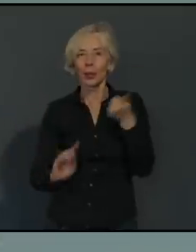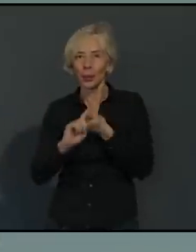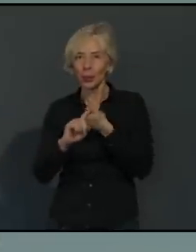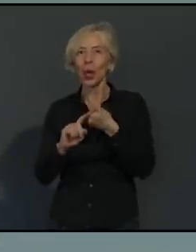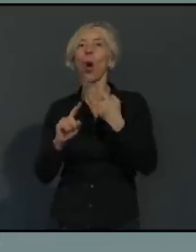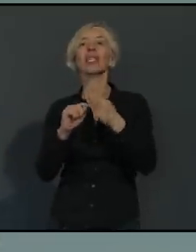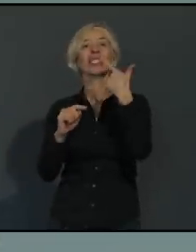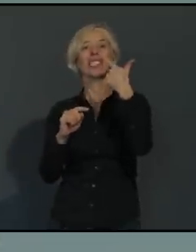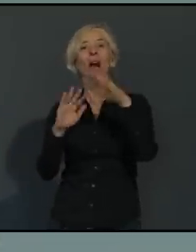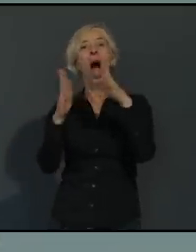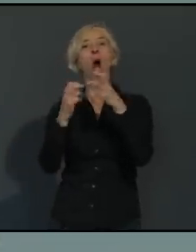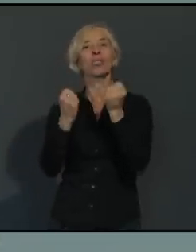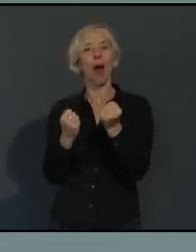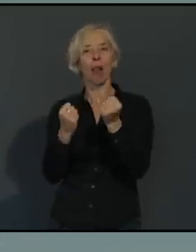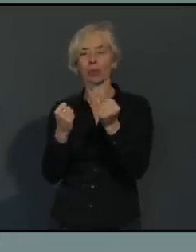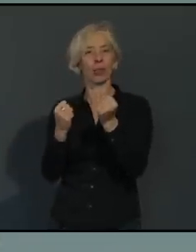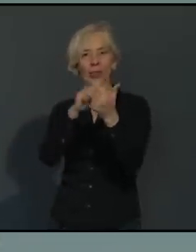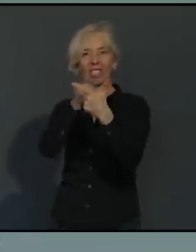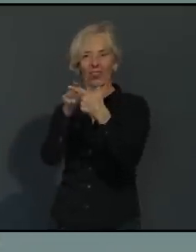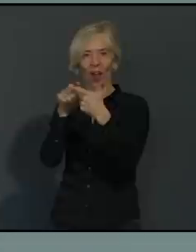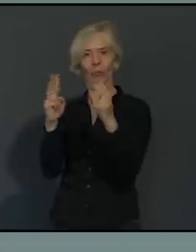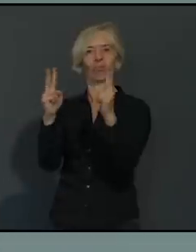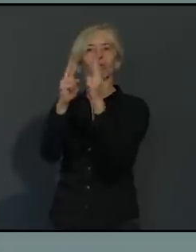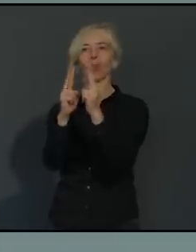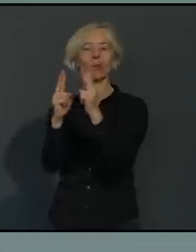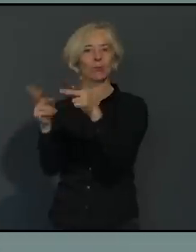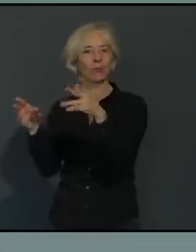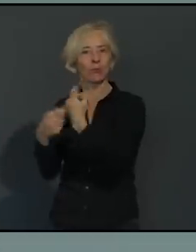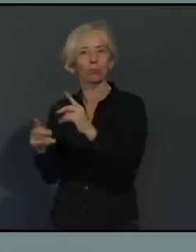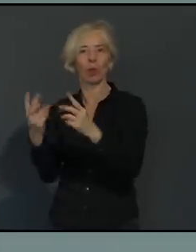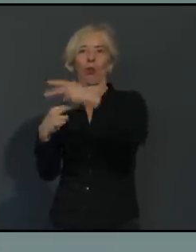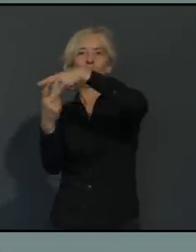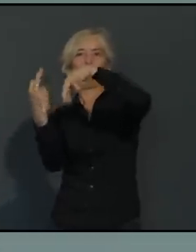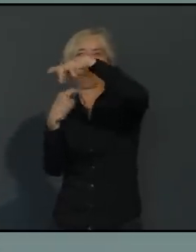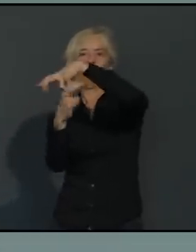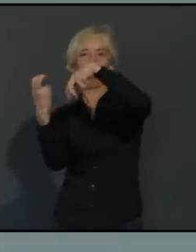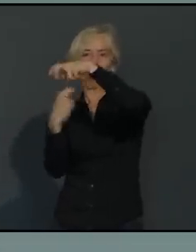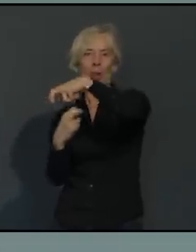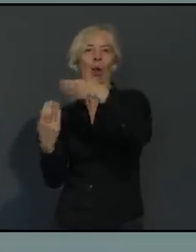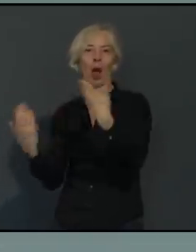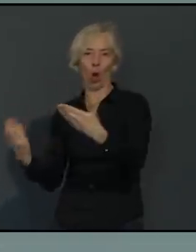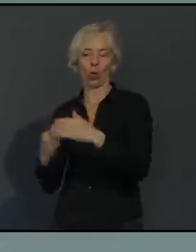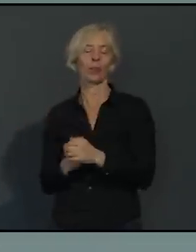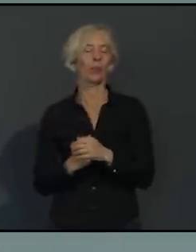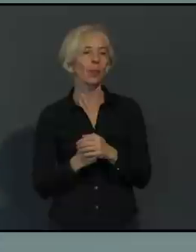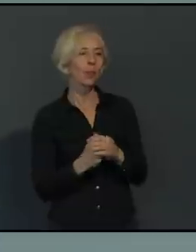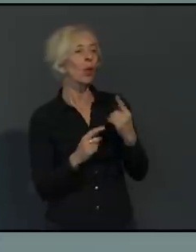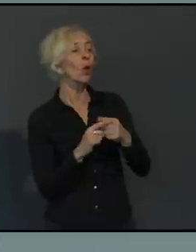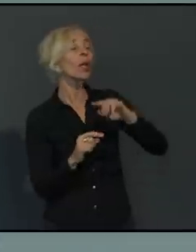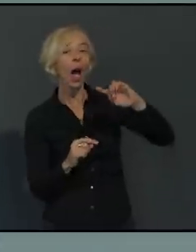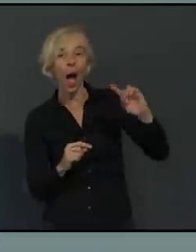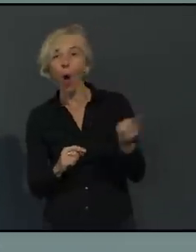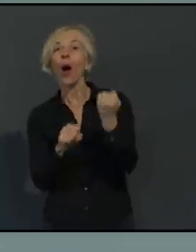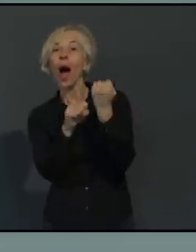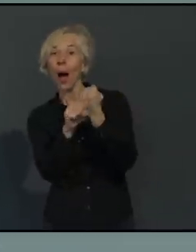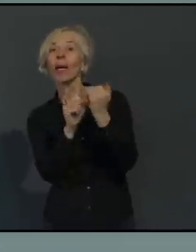oft nicht eingehalten worden ist. Am Arbeitsplatz, auch das in dem MPK-Papier entsprechend hinterlegt, soll